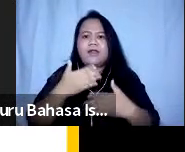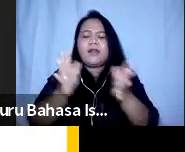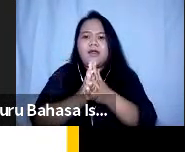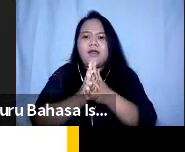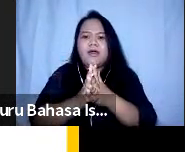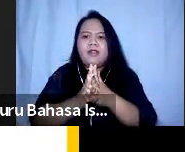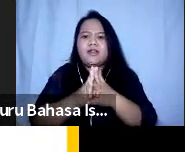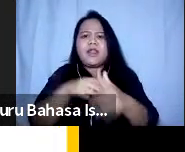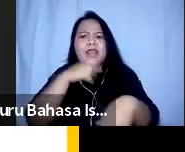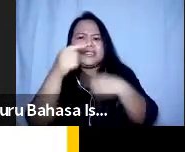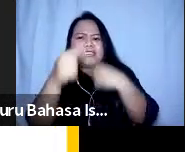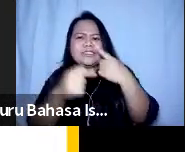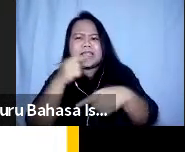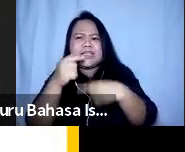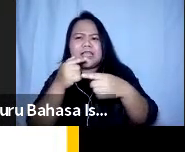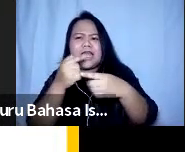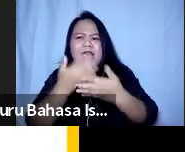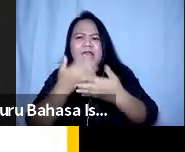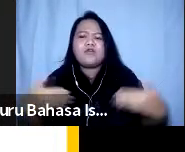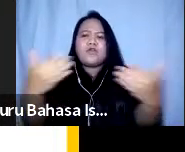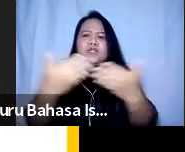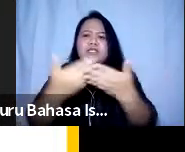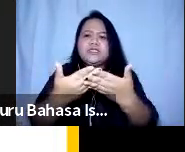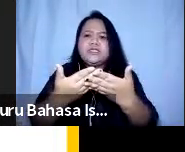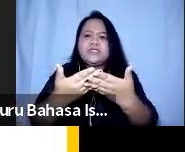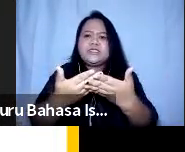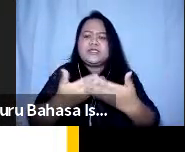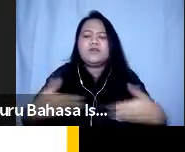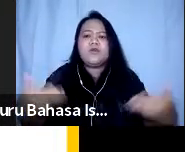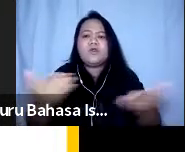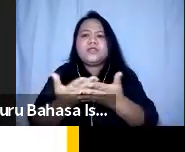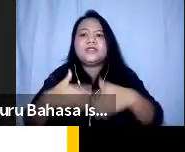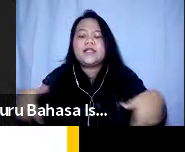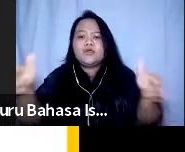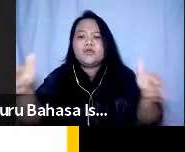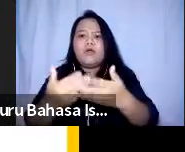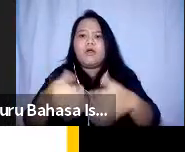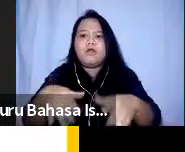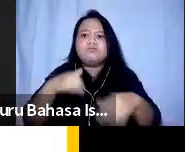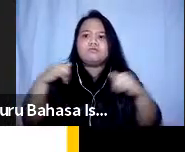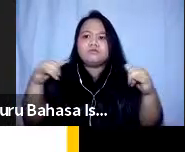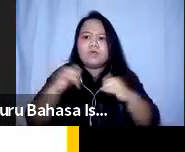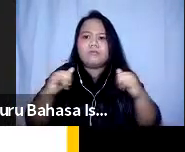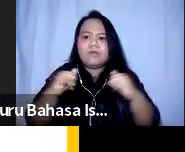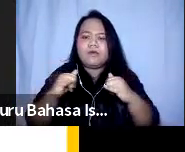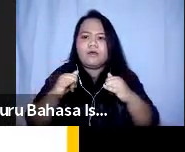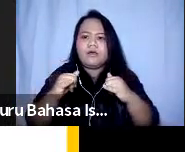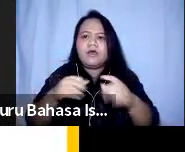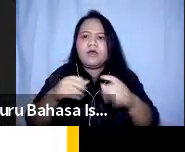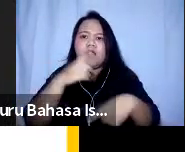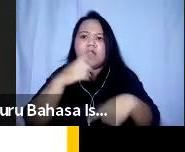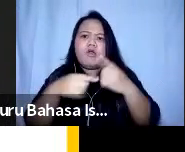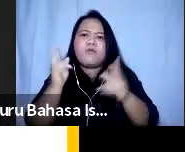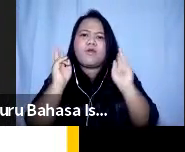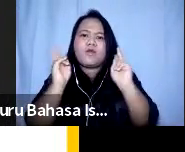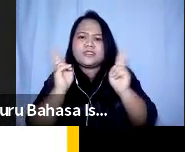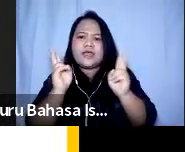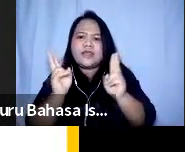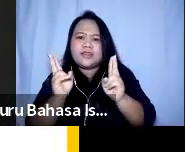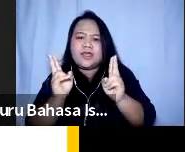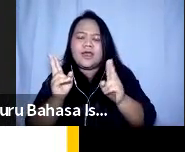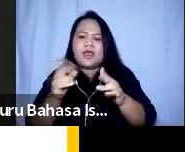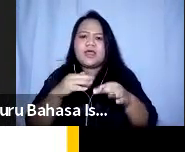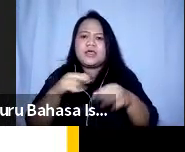ceritakan apa kondisi diriwannya sehingga merasa kita bisa sama dan ngobrol santai berjalan bersama